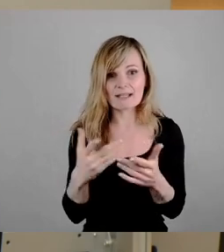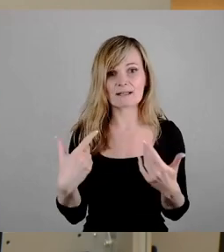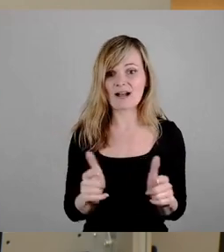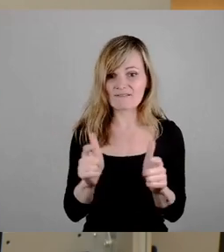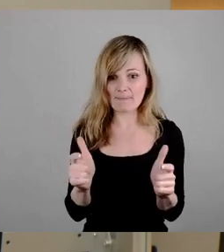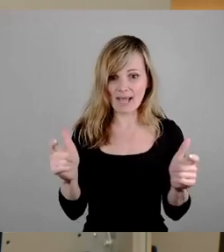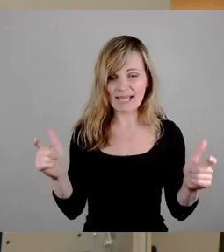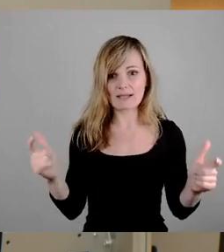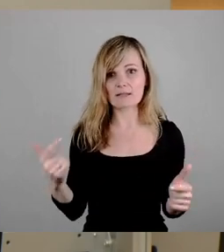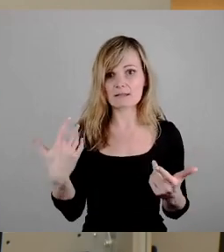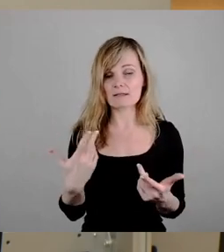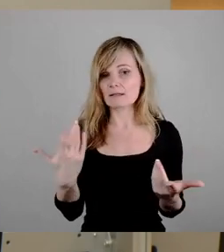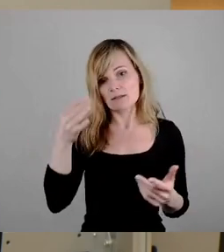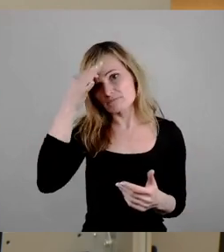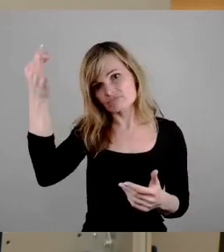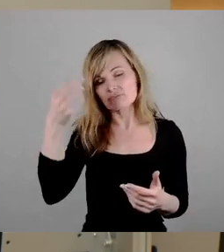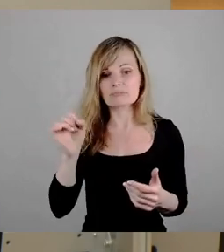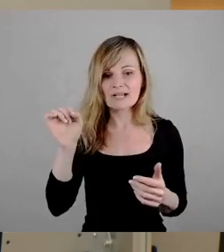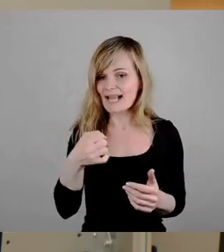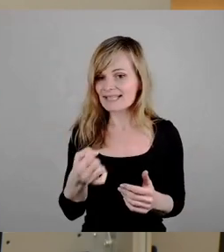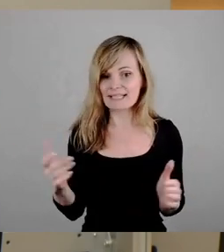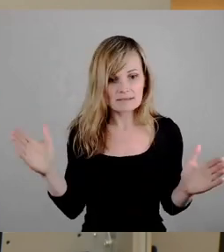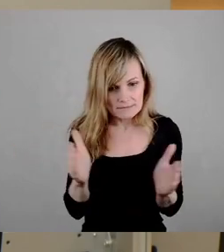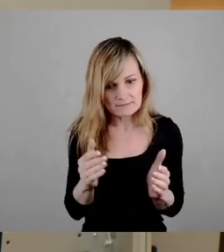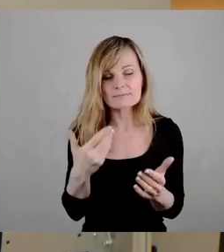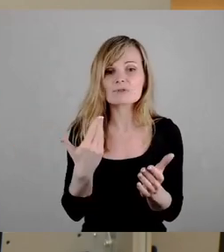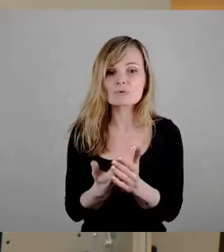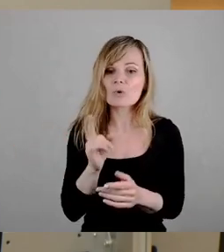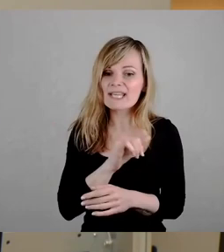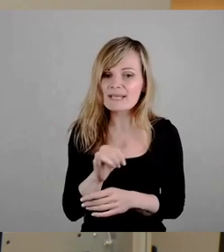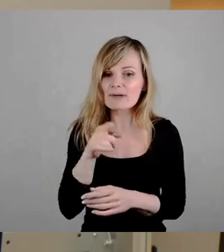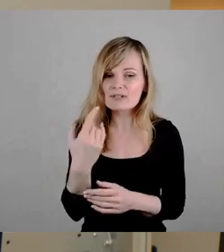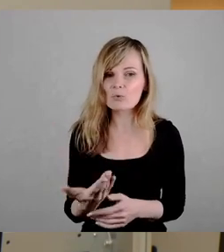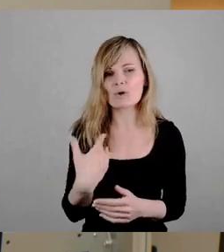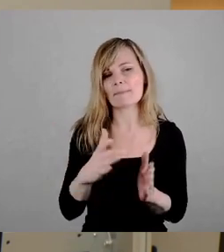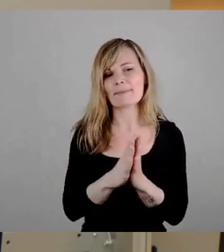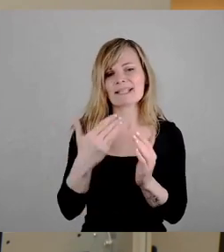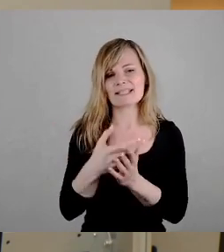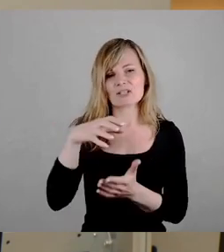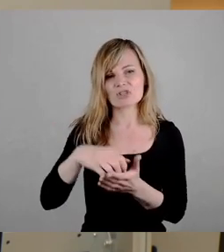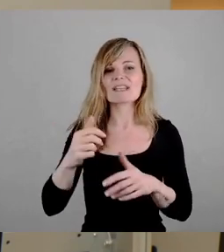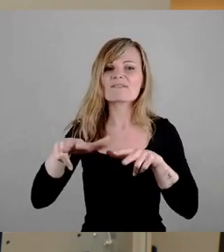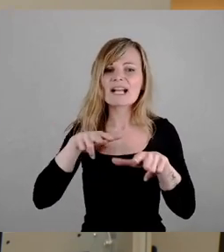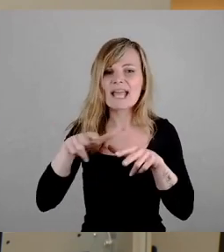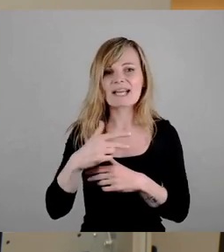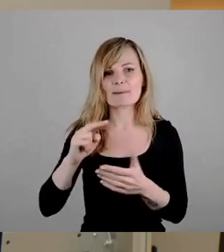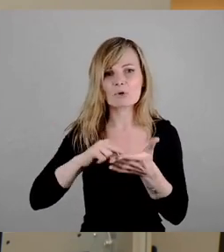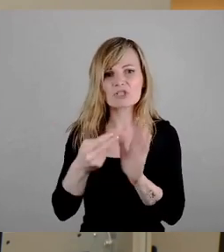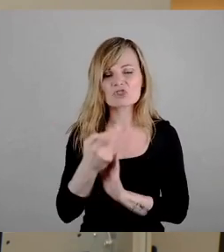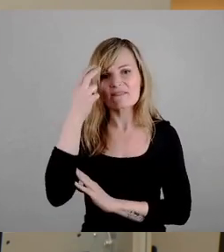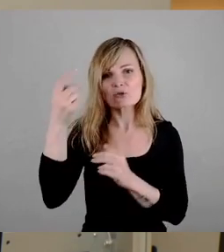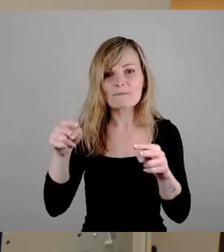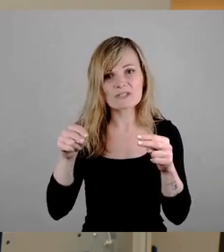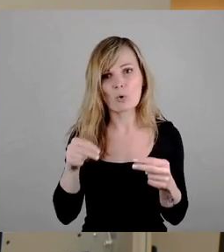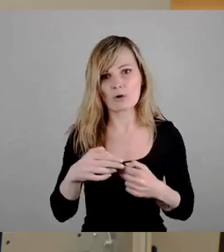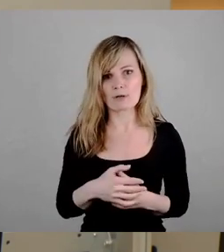können. Es wird immer eine dieser Stellen sein. Und lassen Sie doch mal bitte uns in dieser Stadt zu verkehrspolitischem Vernunft zurückkehren. Einfach